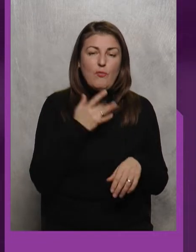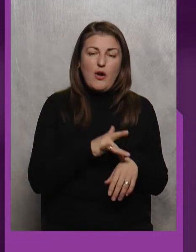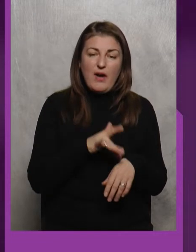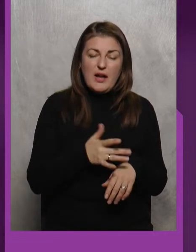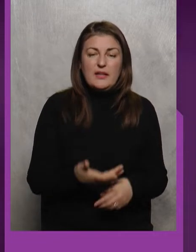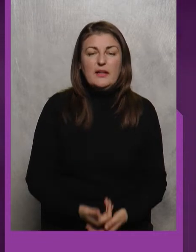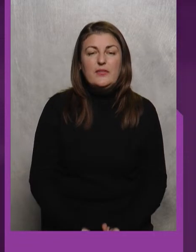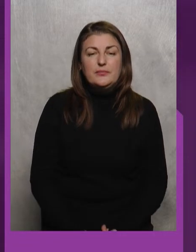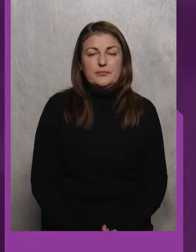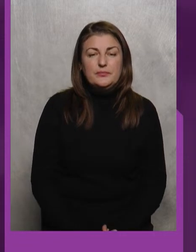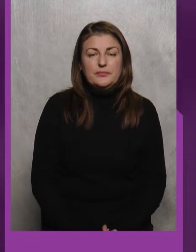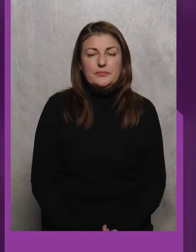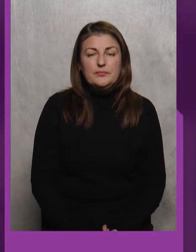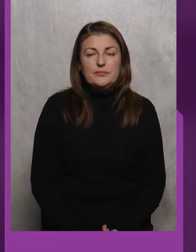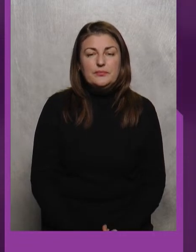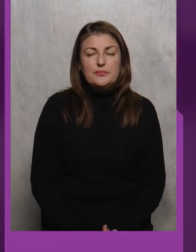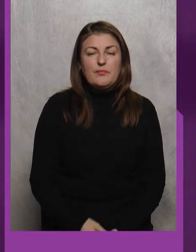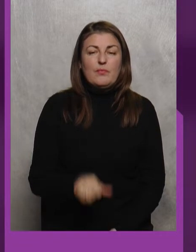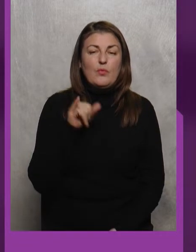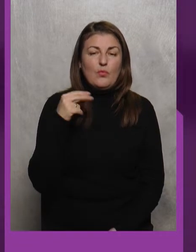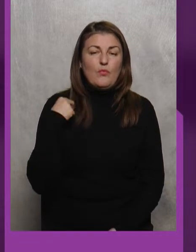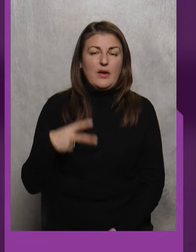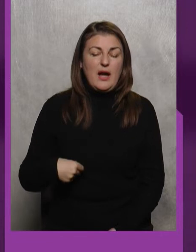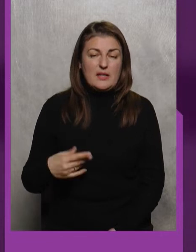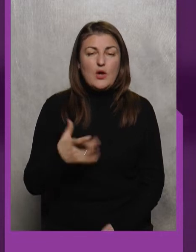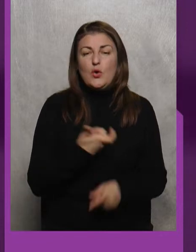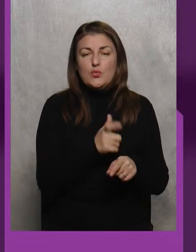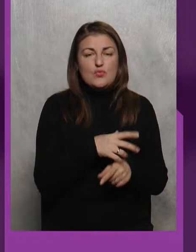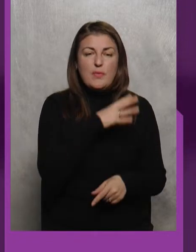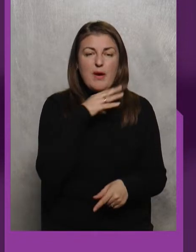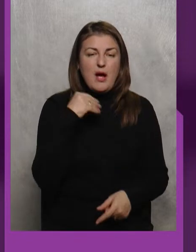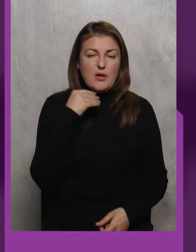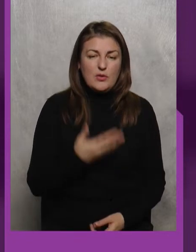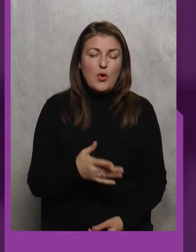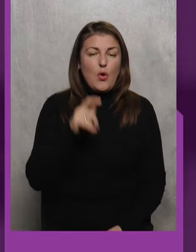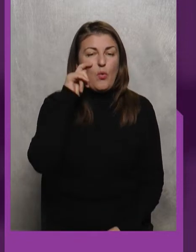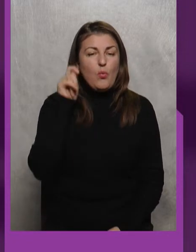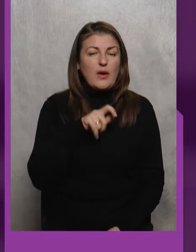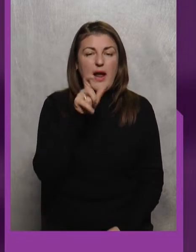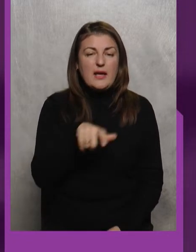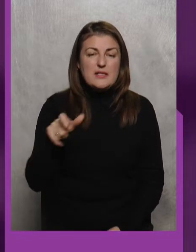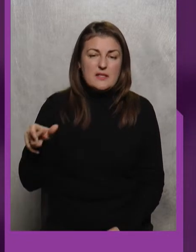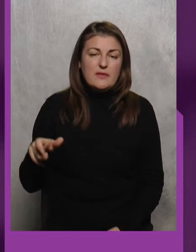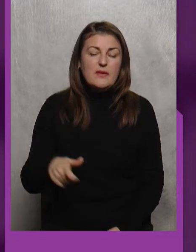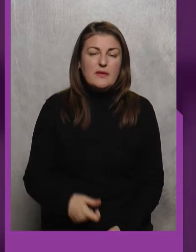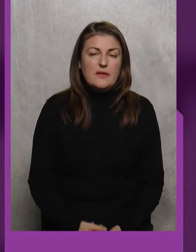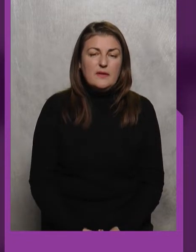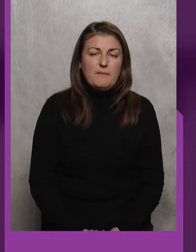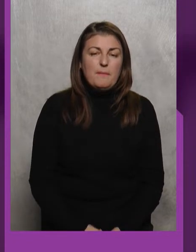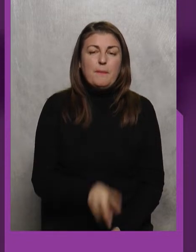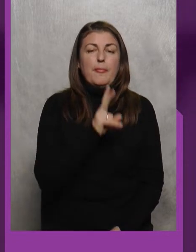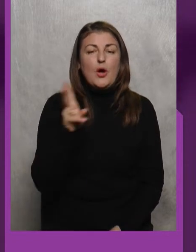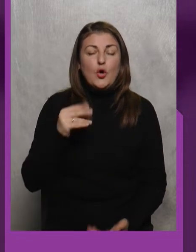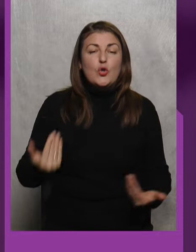У Франції Дуже багато Українців Хто